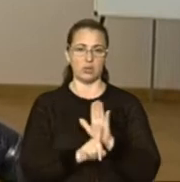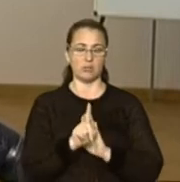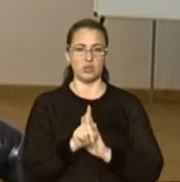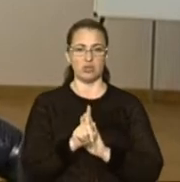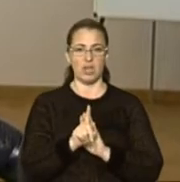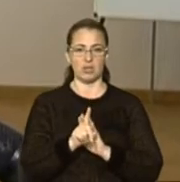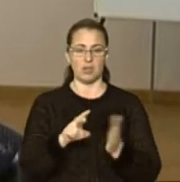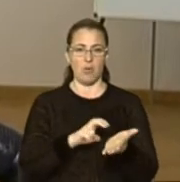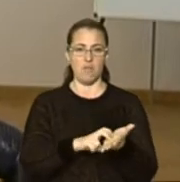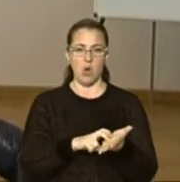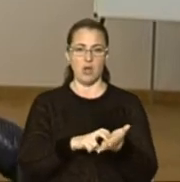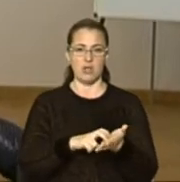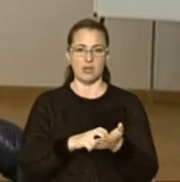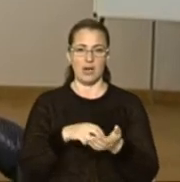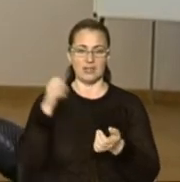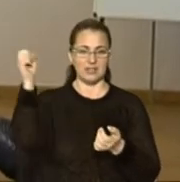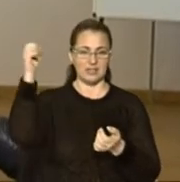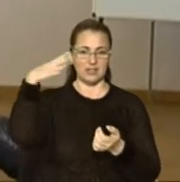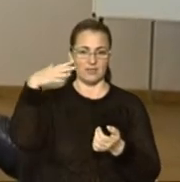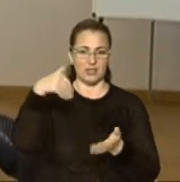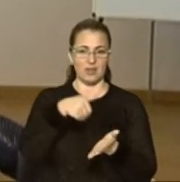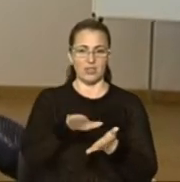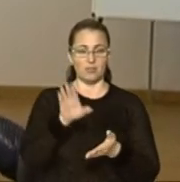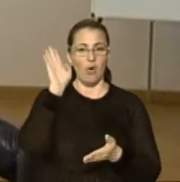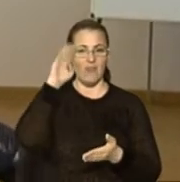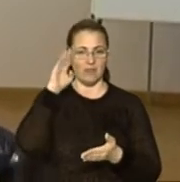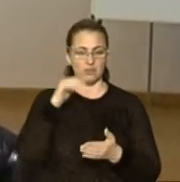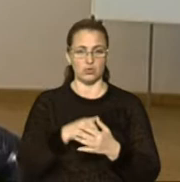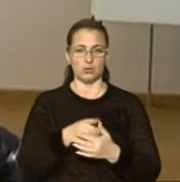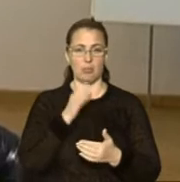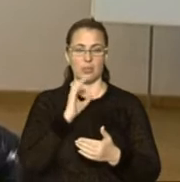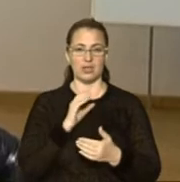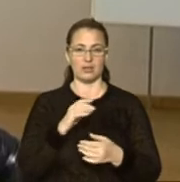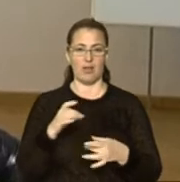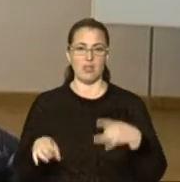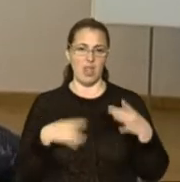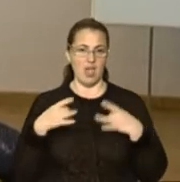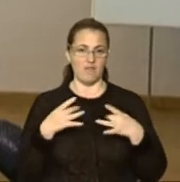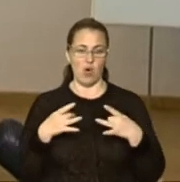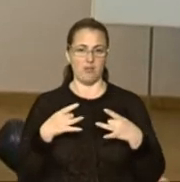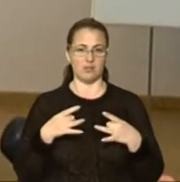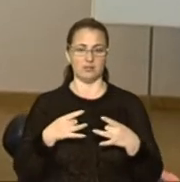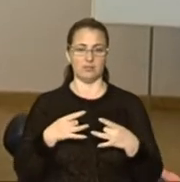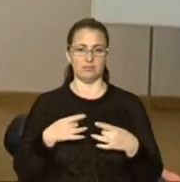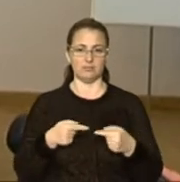боязві світла, відмова від води, нервові всякі зриви,